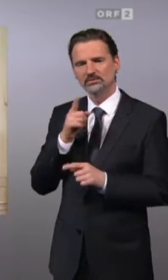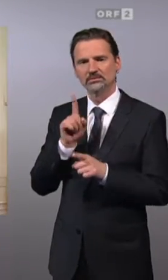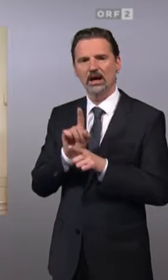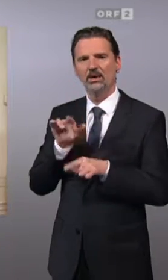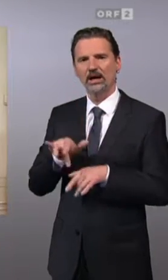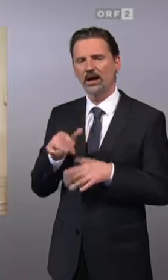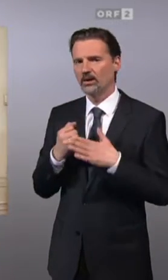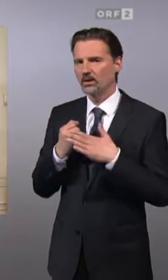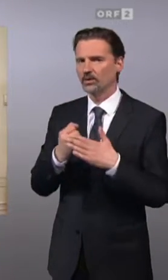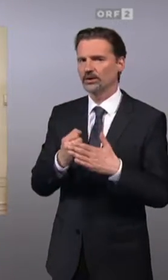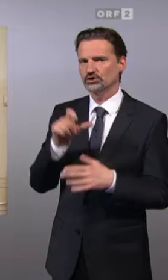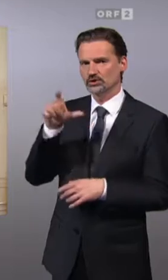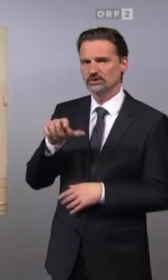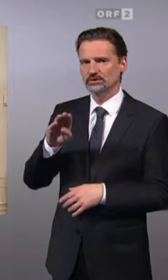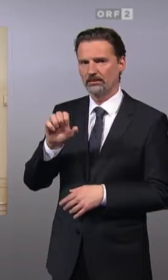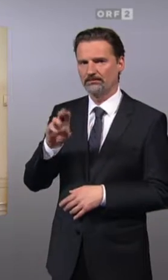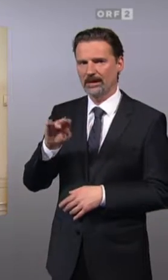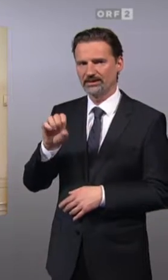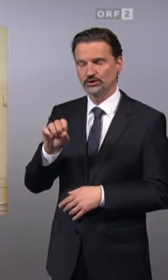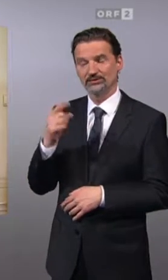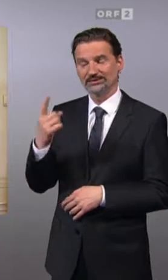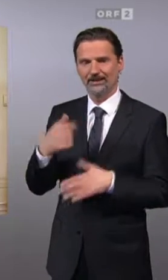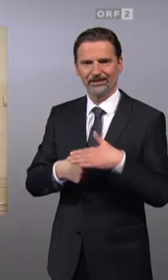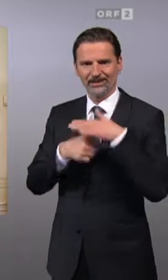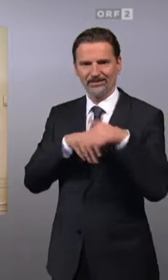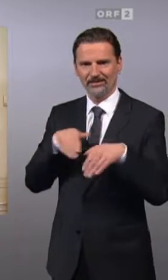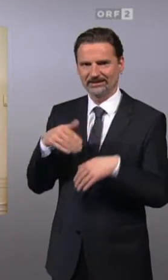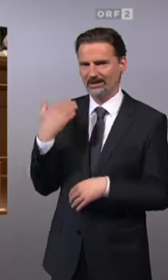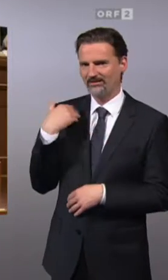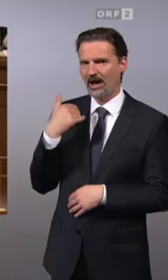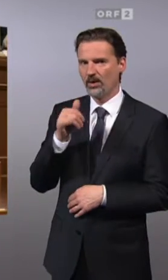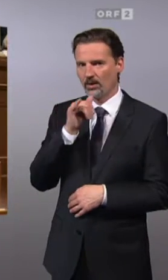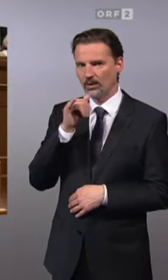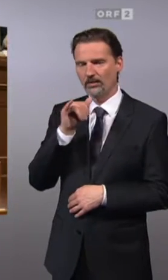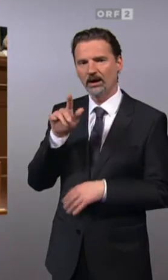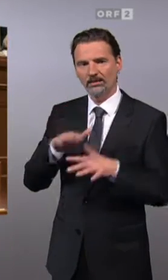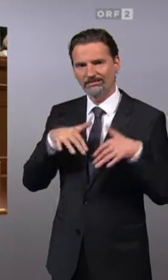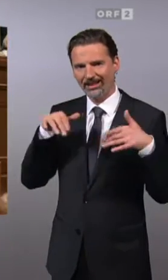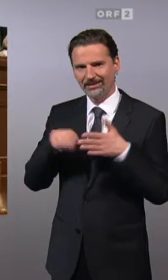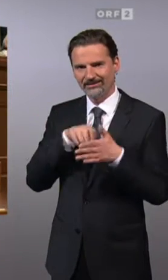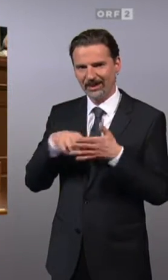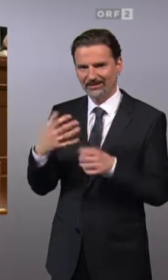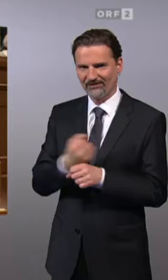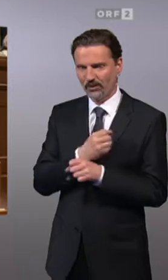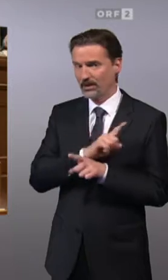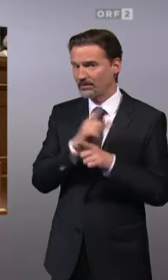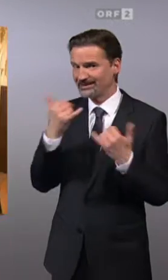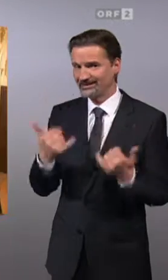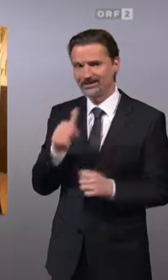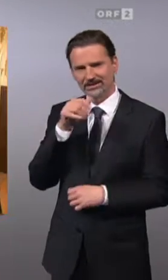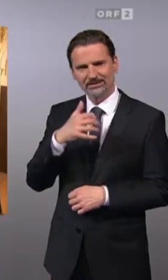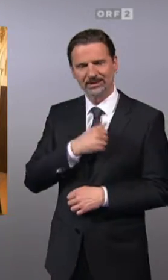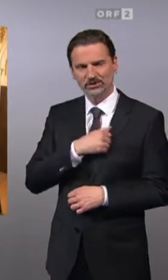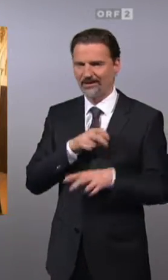Premierministers Andrei Babiš, der letzten Oktober zwar die Parlamentswahl gewonnen hat, bisher aber nicht in der Lage war, eine tragfähige